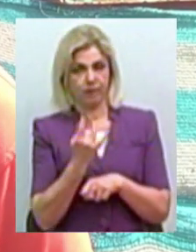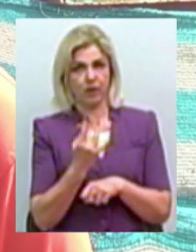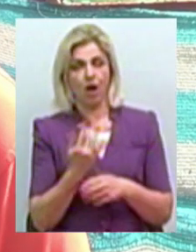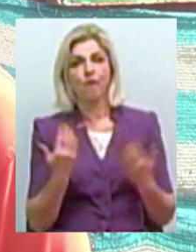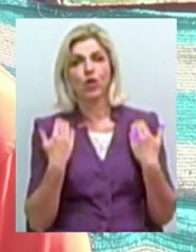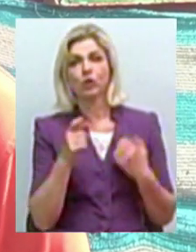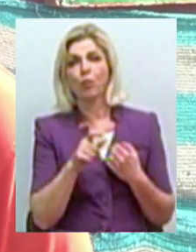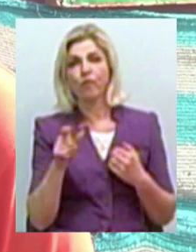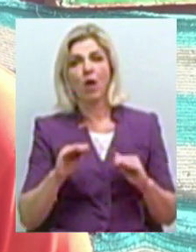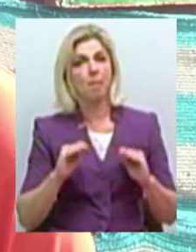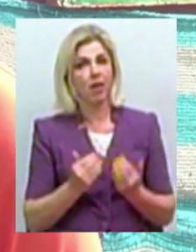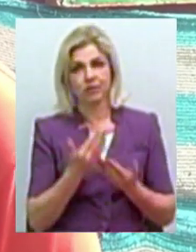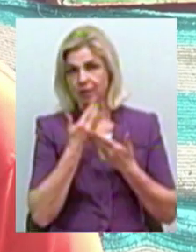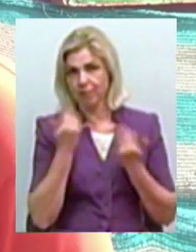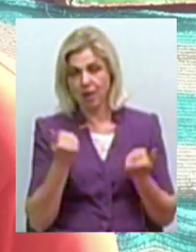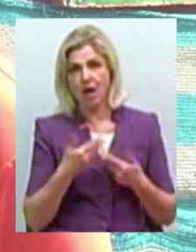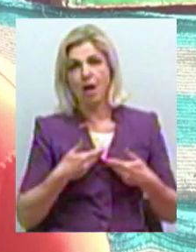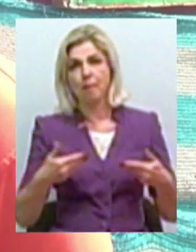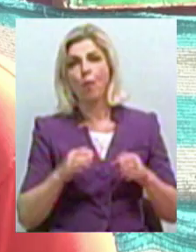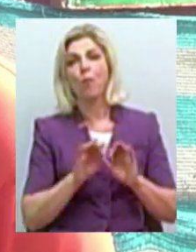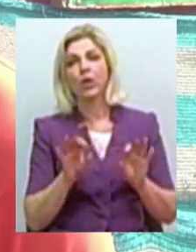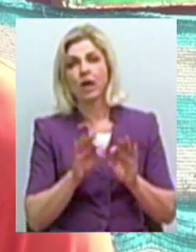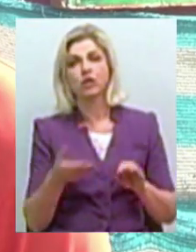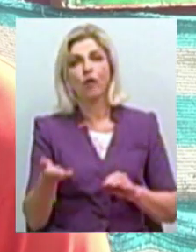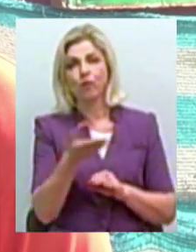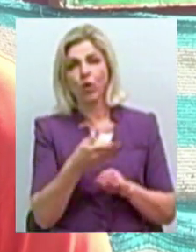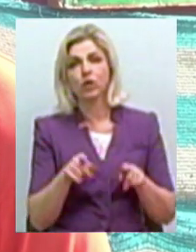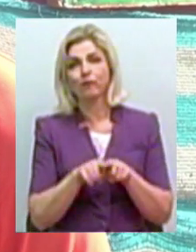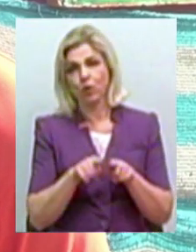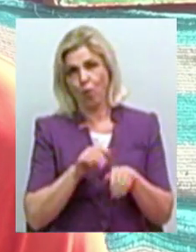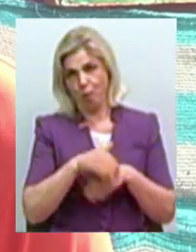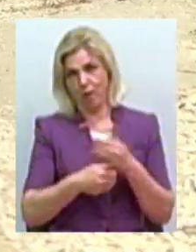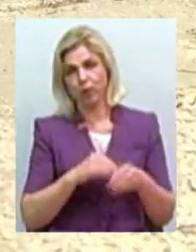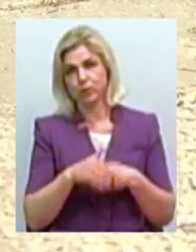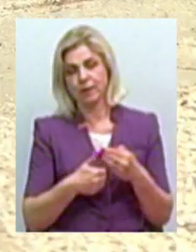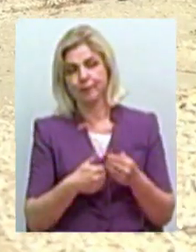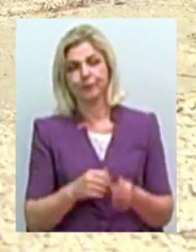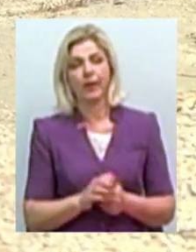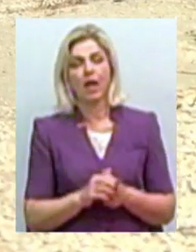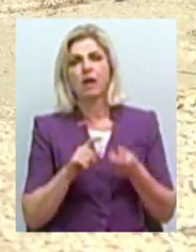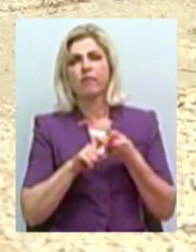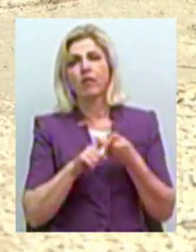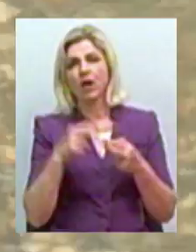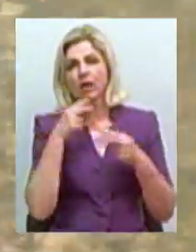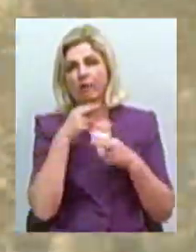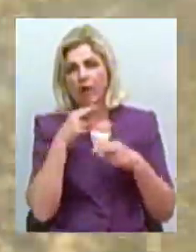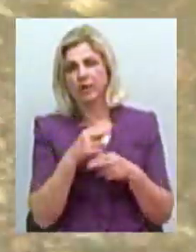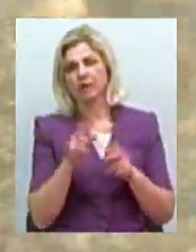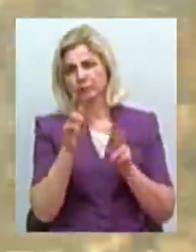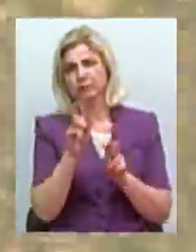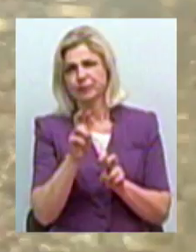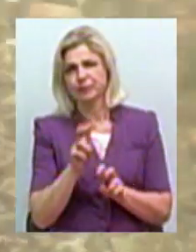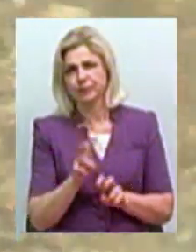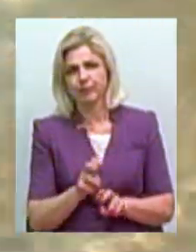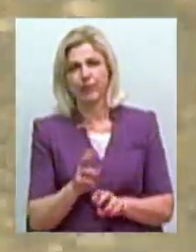Відпочиваючих менше не стало. Ми пояснюємо, вони все одно купаються». Лактозопозитивна паличка, сульфати, нітрити,